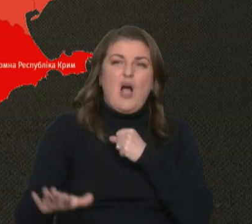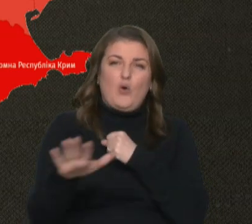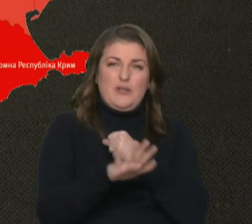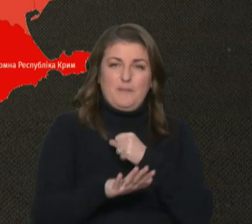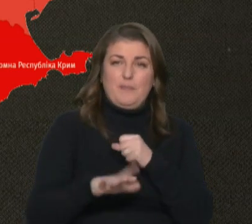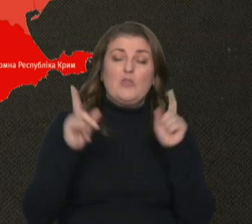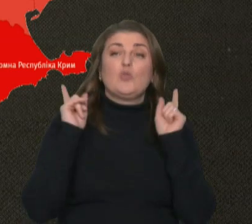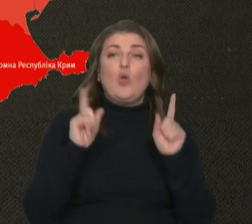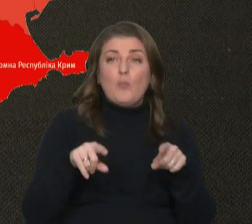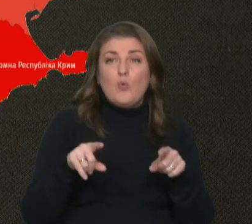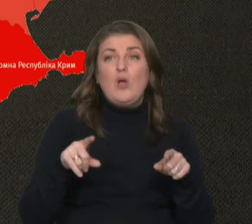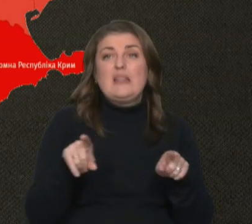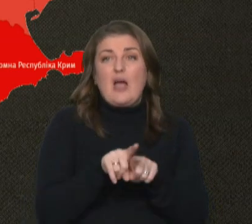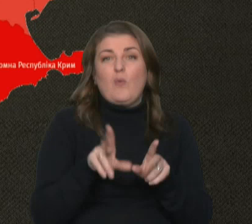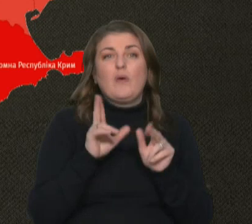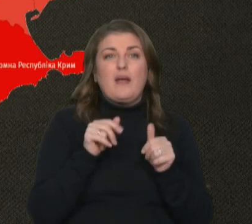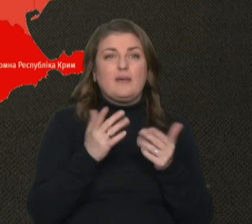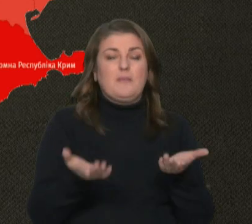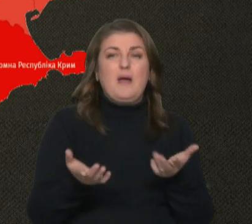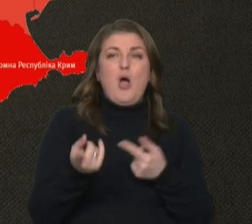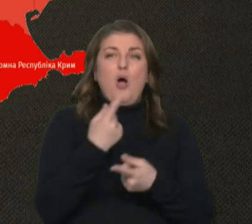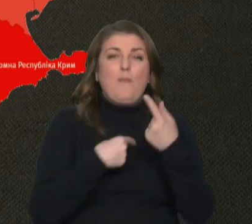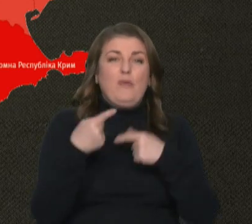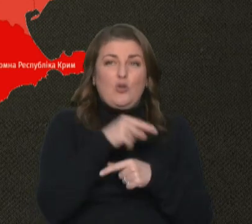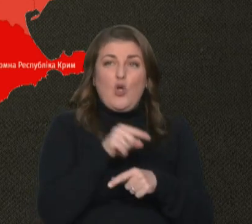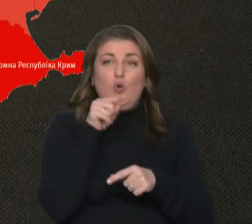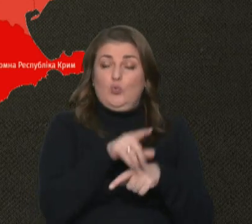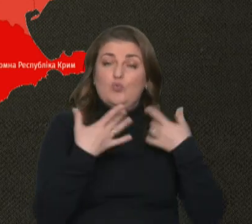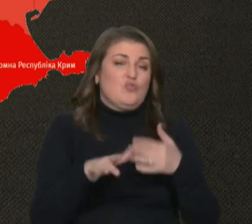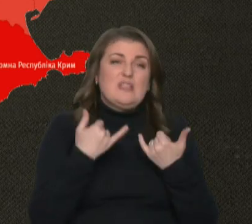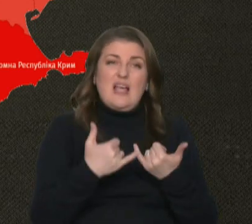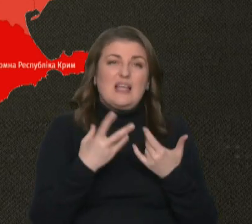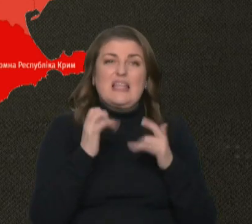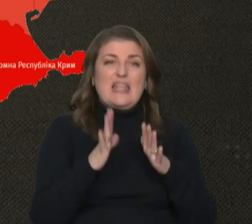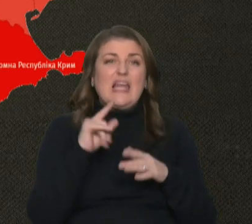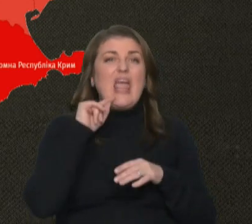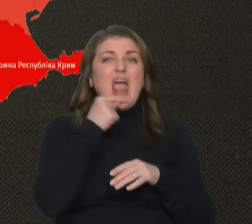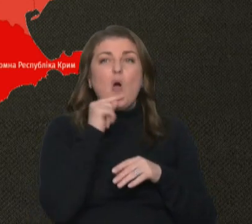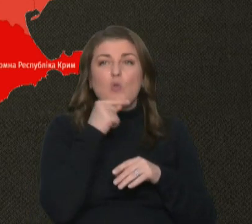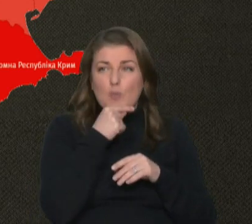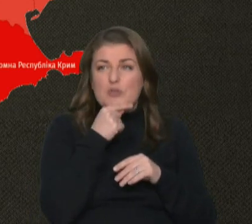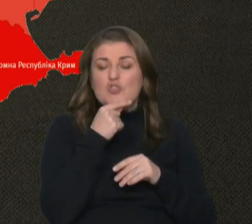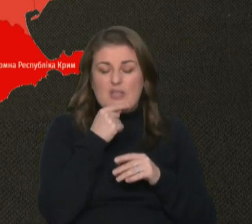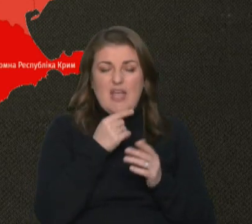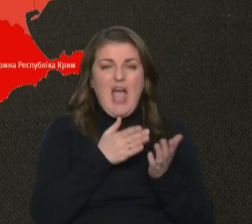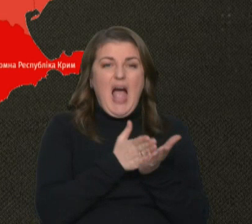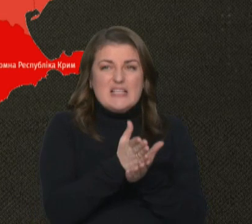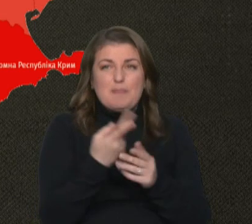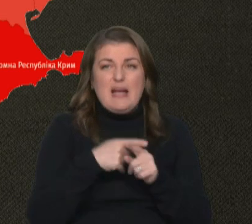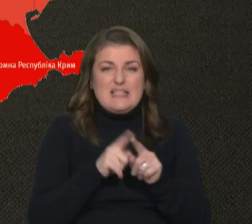Тому, як знову таки, повертаєшся до того, тут же зараз не тільки економічний аспект цих